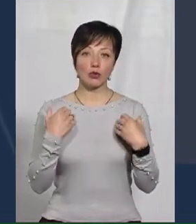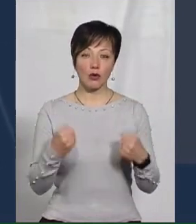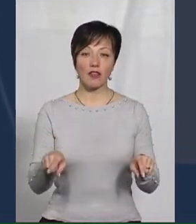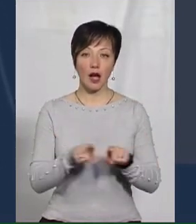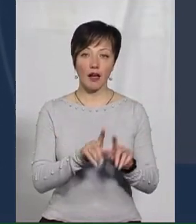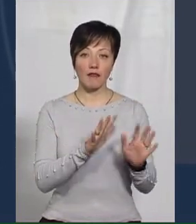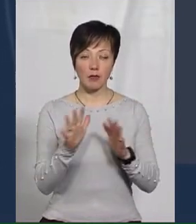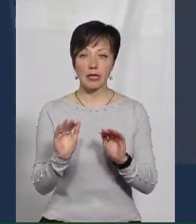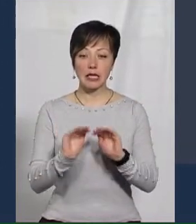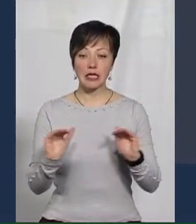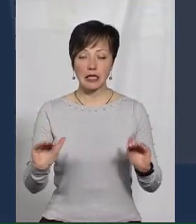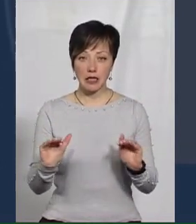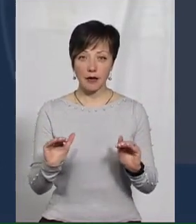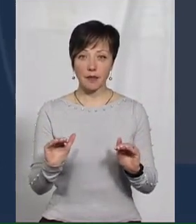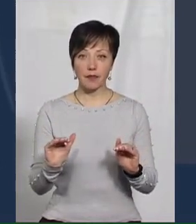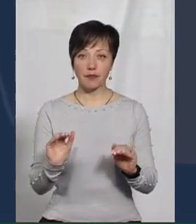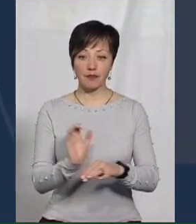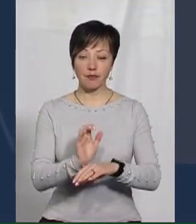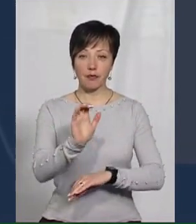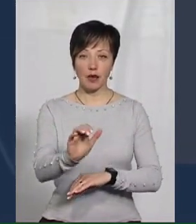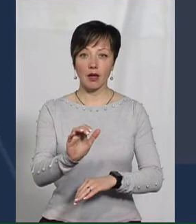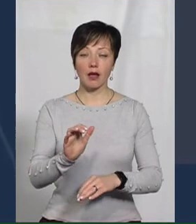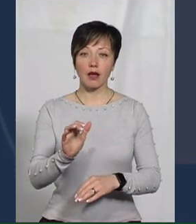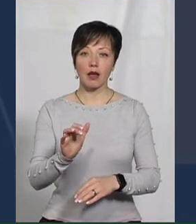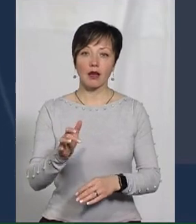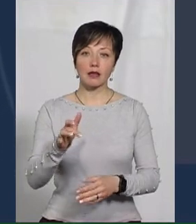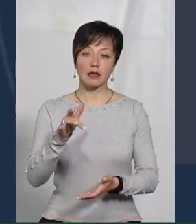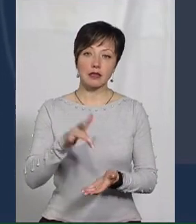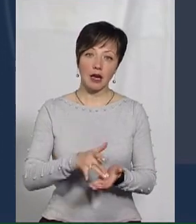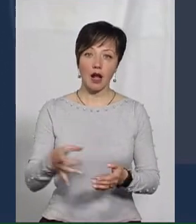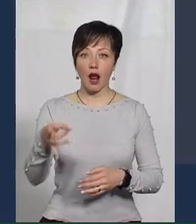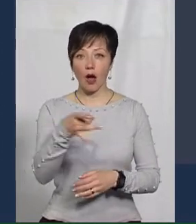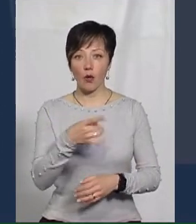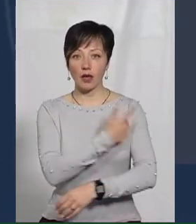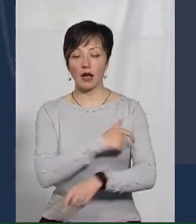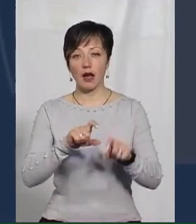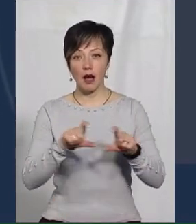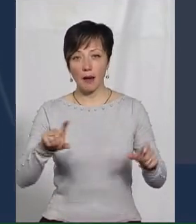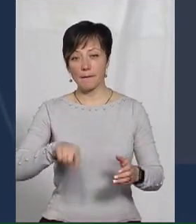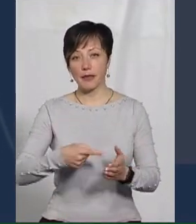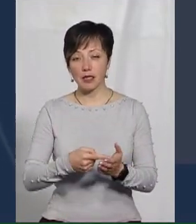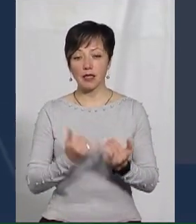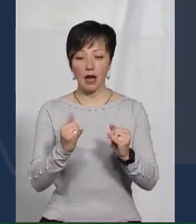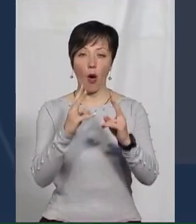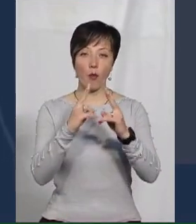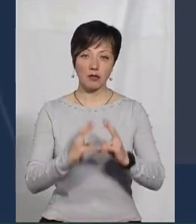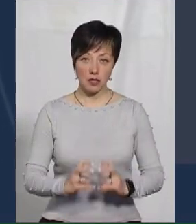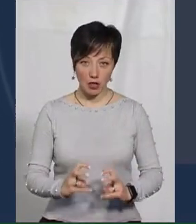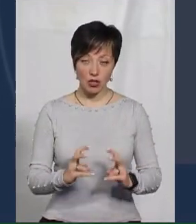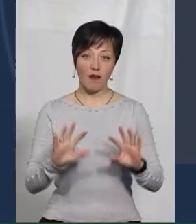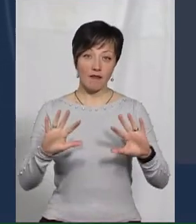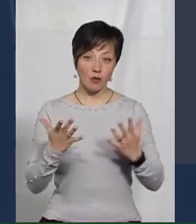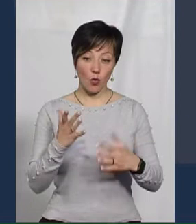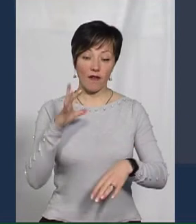випадках діти поміщаються до центральних районних лікарень в містах, до міських лікарень для обстеження. В разі,